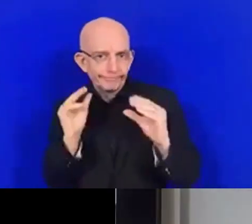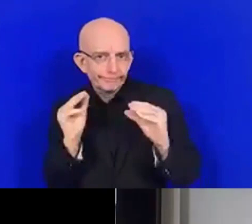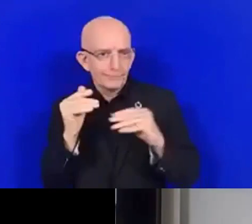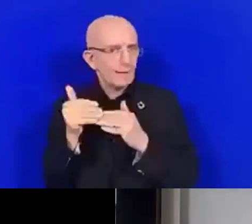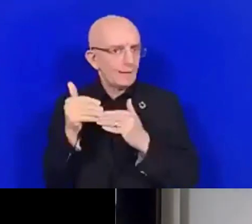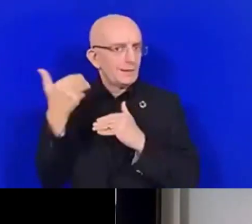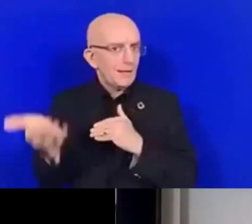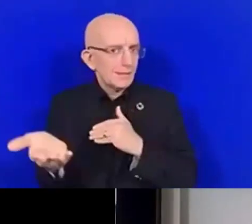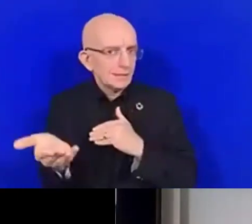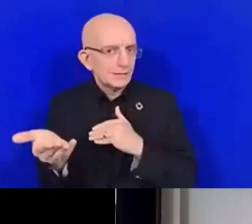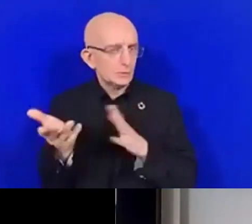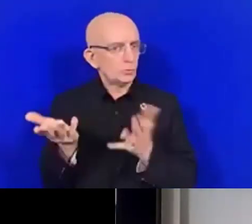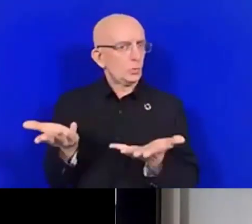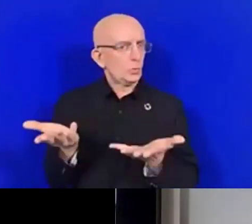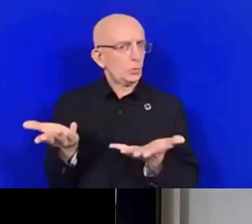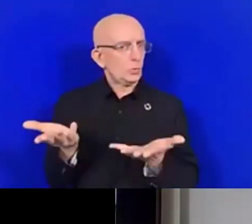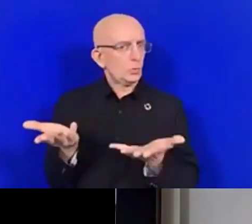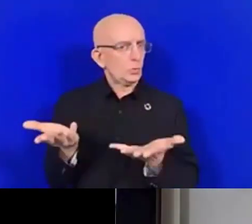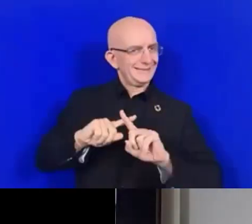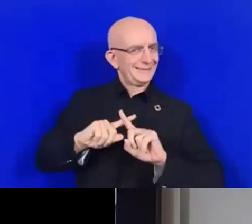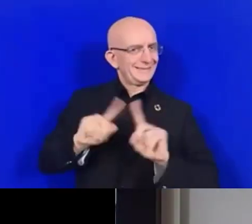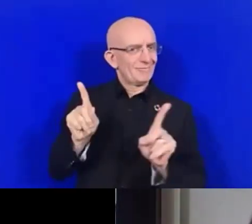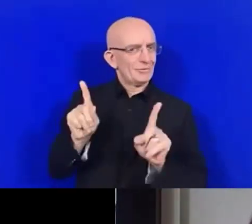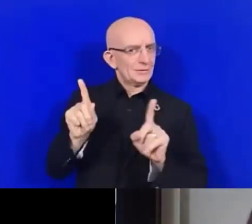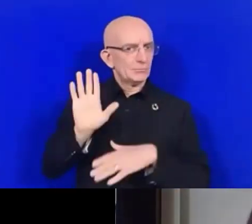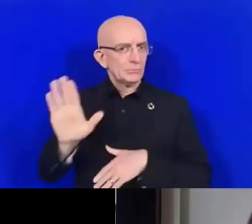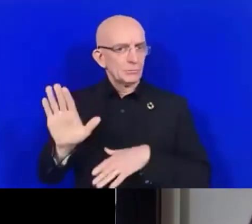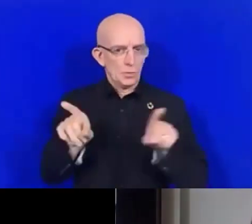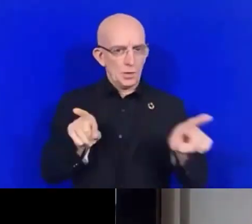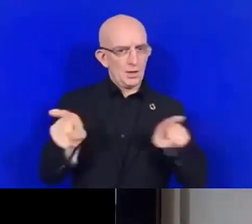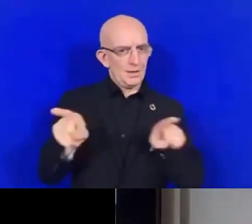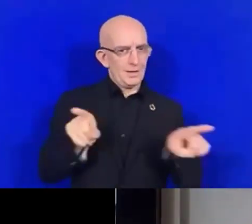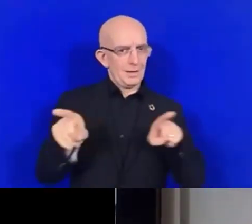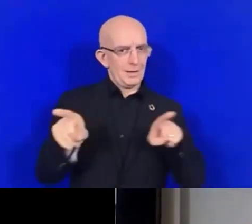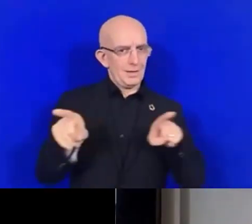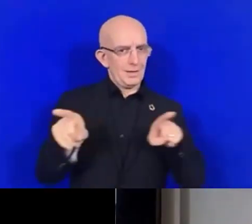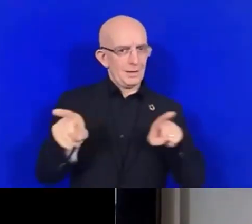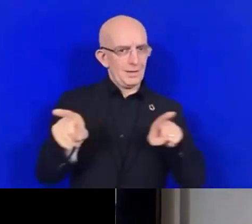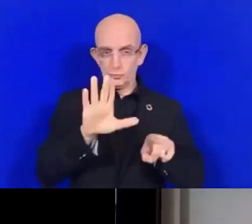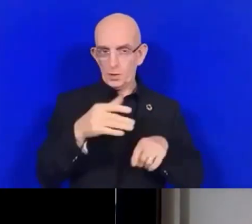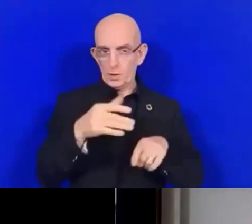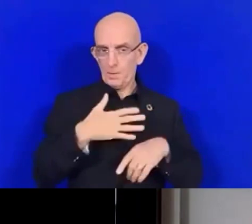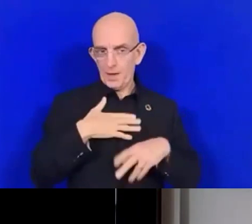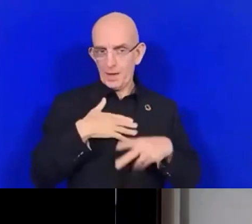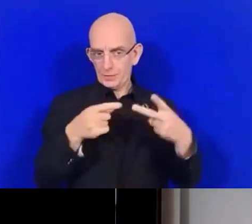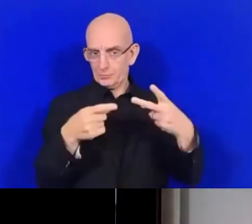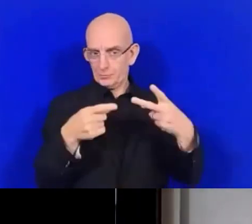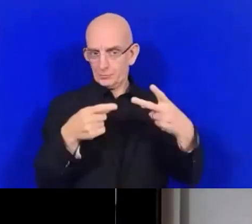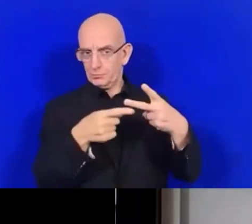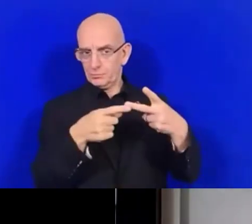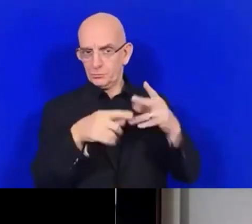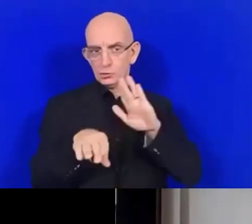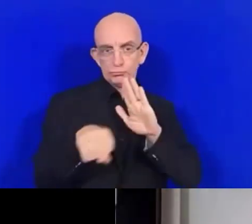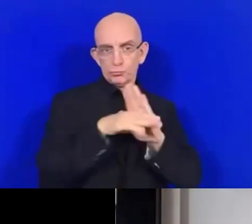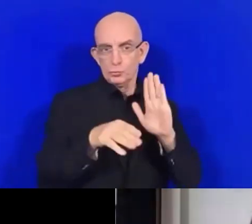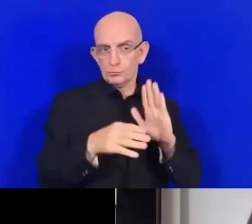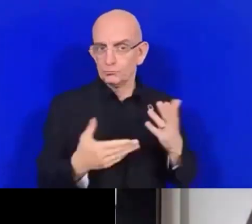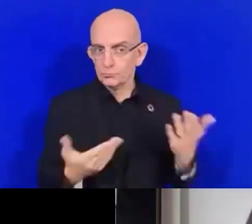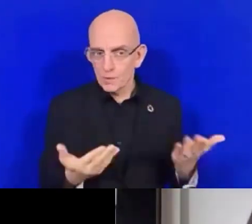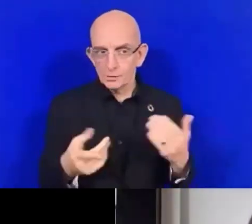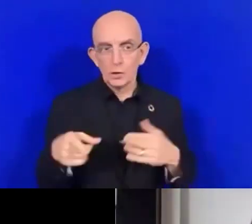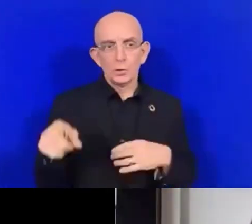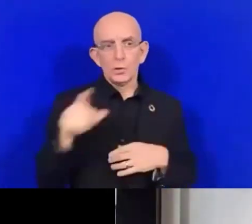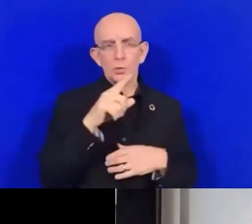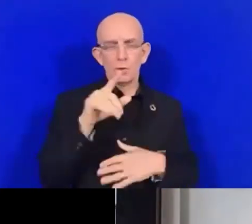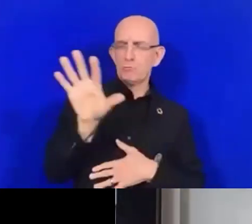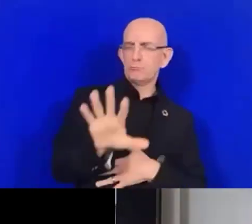Voilà donc ma deuxième règle fondamentale. Ne faites pas de suppositions. Si vous savez qu'une personne qui est un handicapé